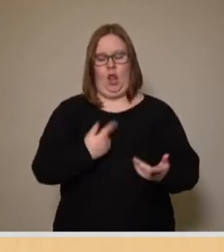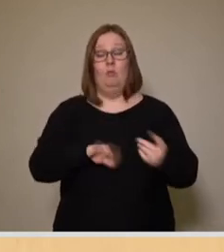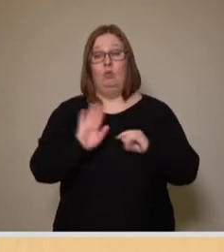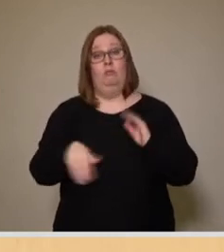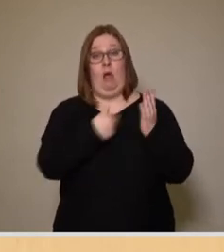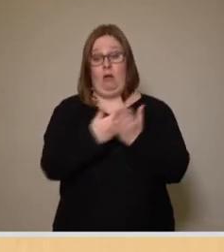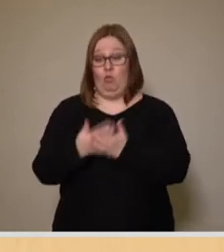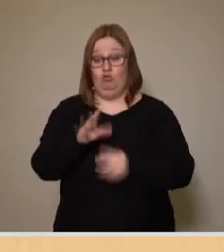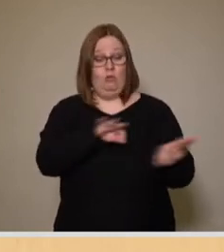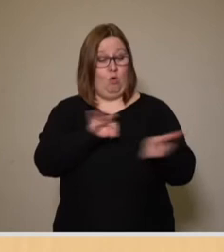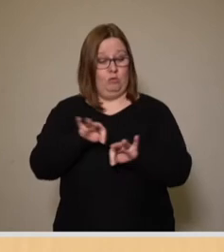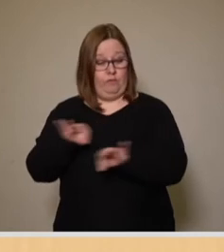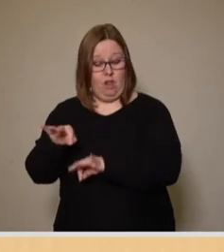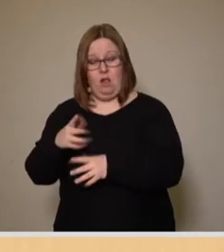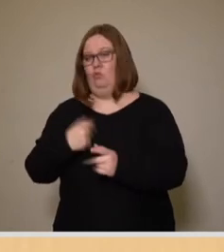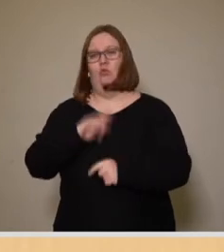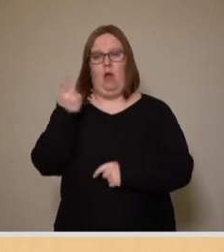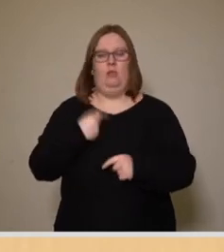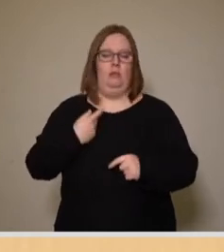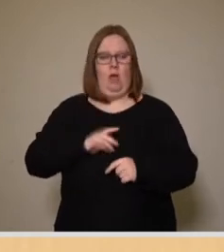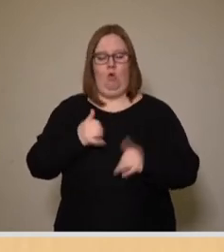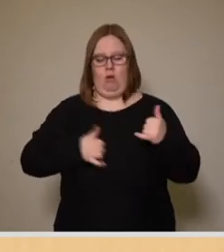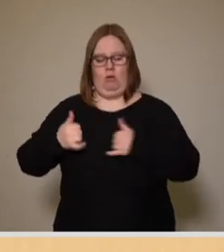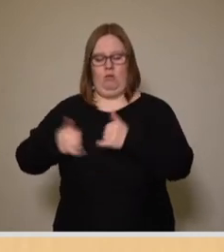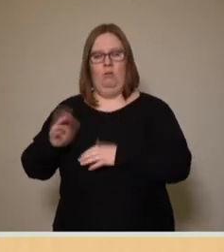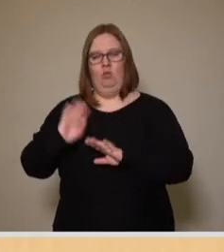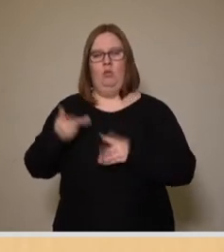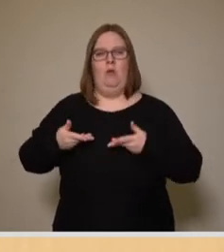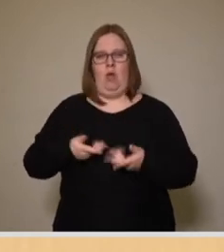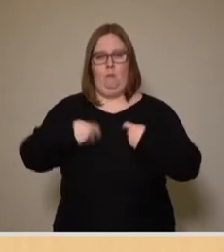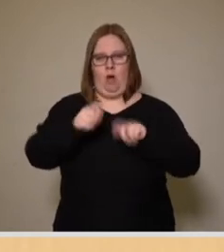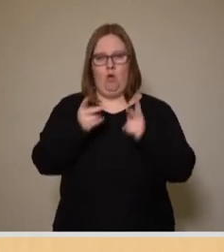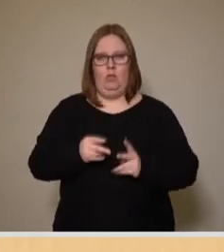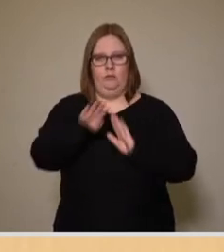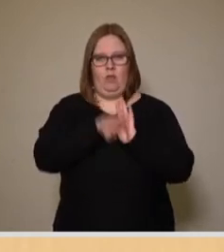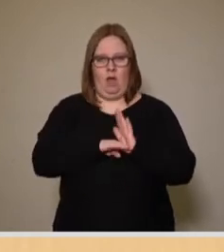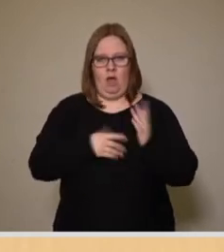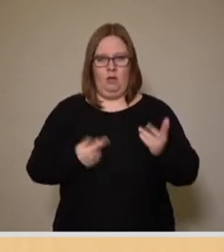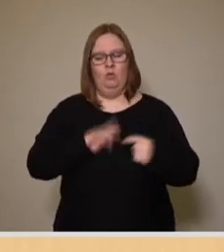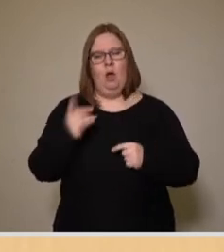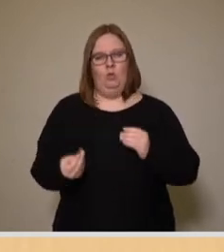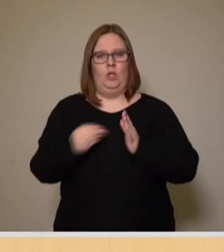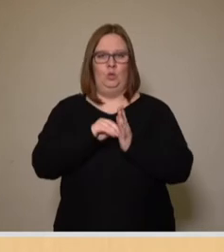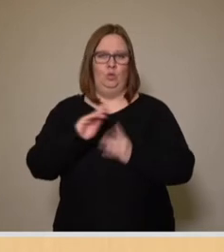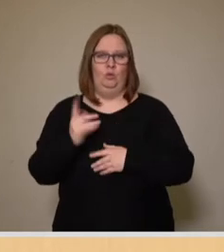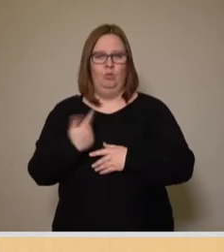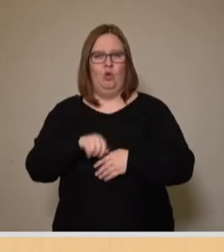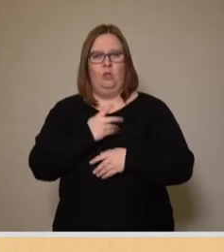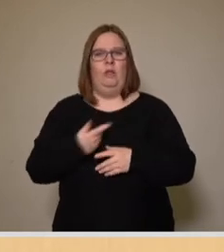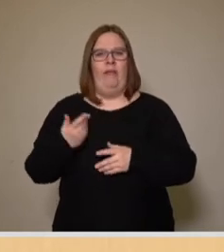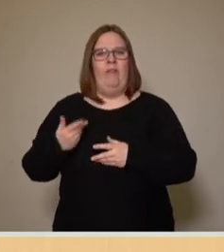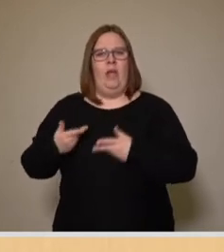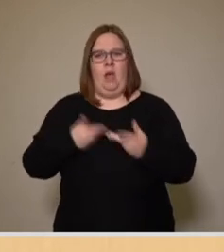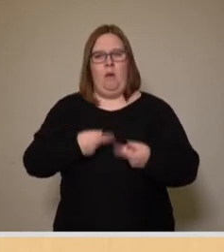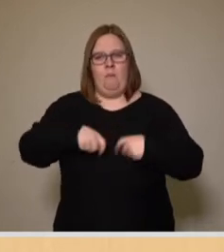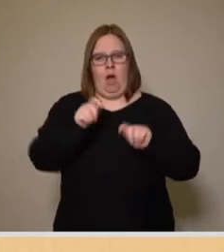Gebote sind ausgewertet. Gegenwärtig laufen die Abstimmung zum Erbbaurechtsvertrag und die Beschlussvorlage für die Übergabe des Erbbaurechts